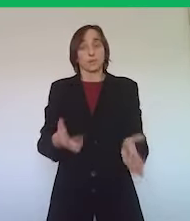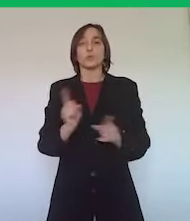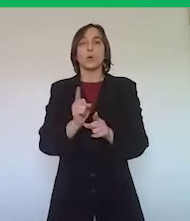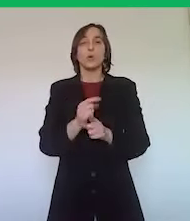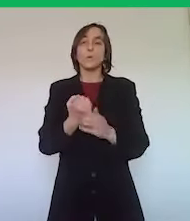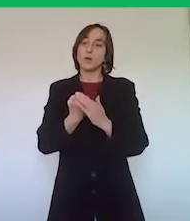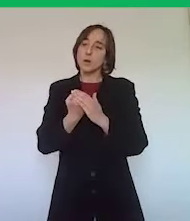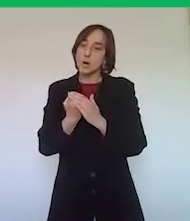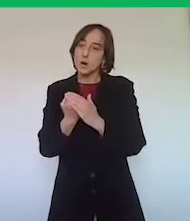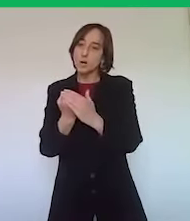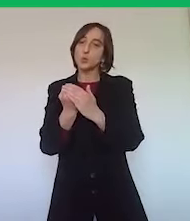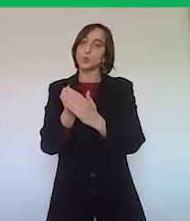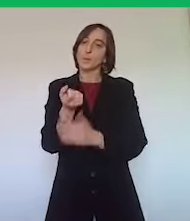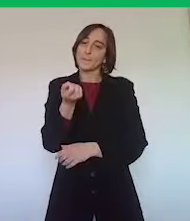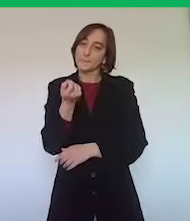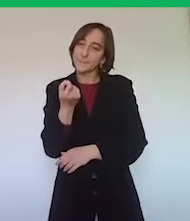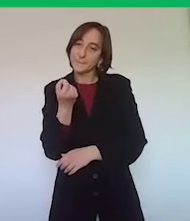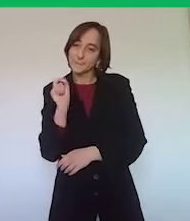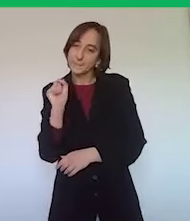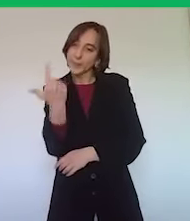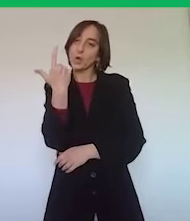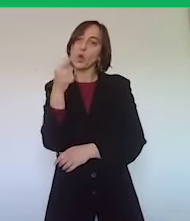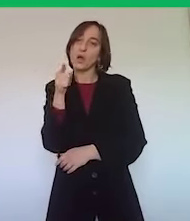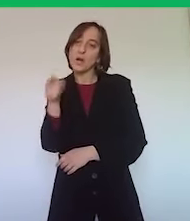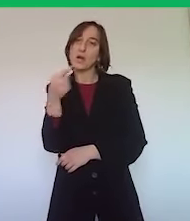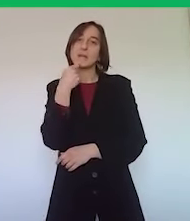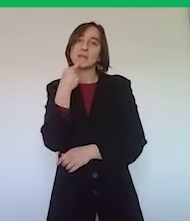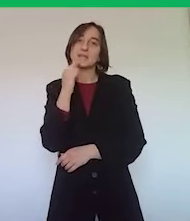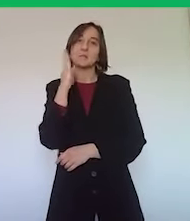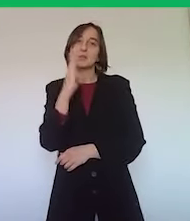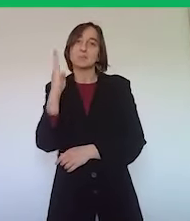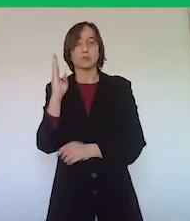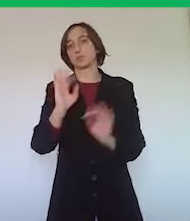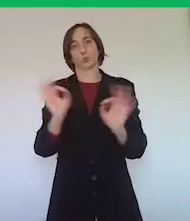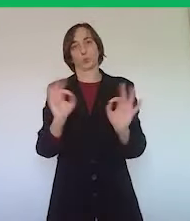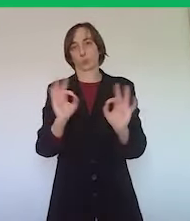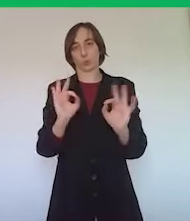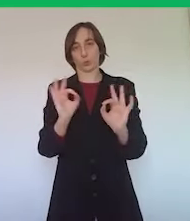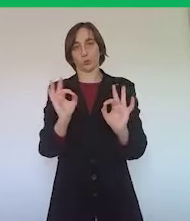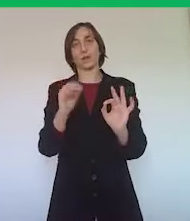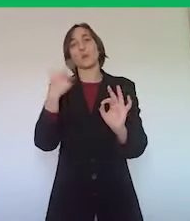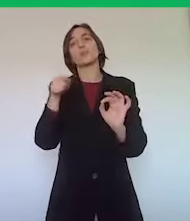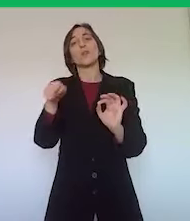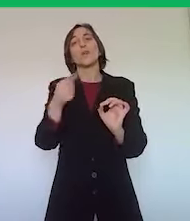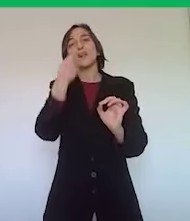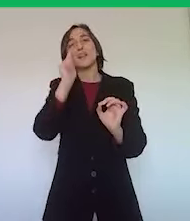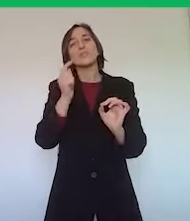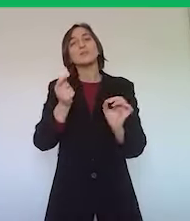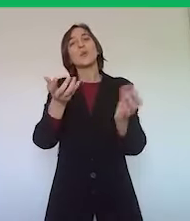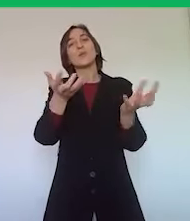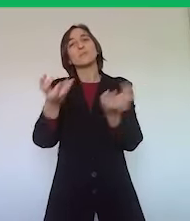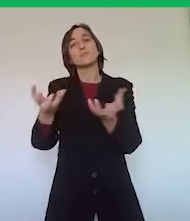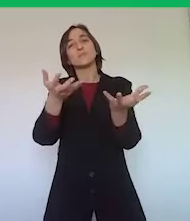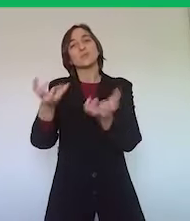il momento previsto degli aiuti specifici per i bed and breakfast, che è una tipologia particolare di